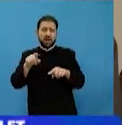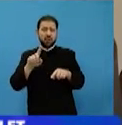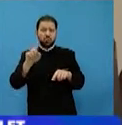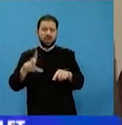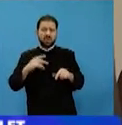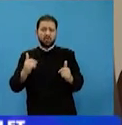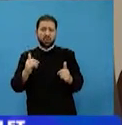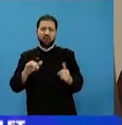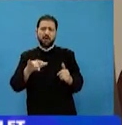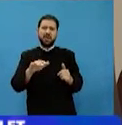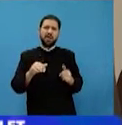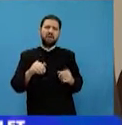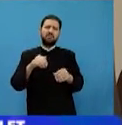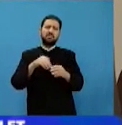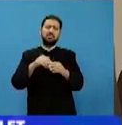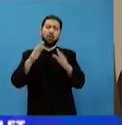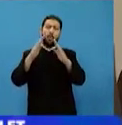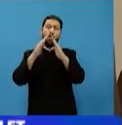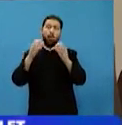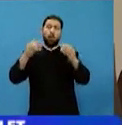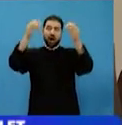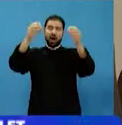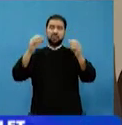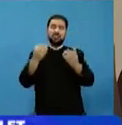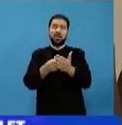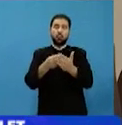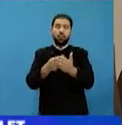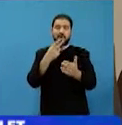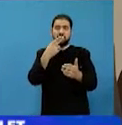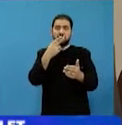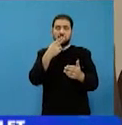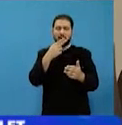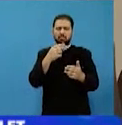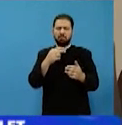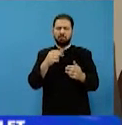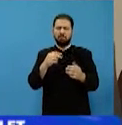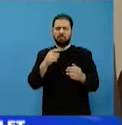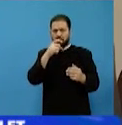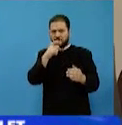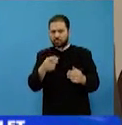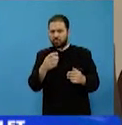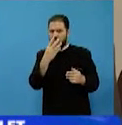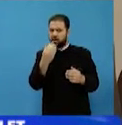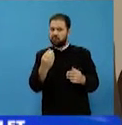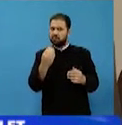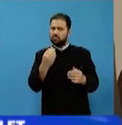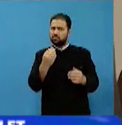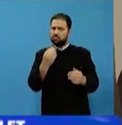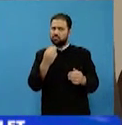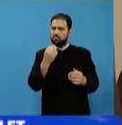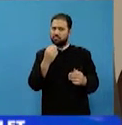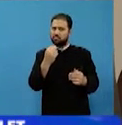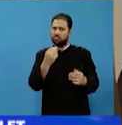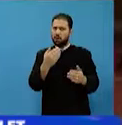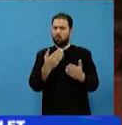este aici, a plecat în ora să cumpere țigări. Și băiețelul răspunde, o fi mers în ora să cumpere